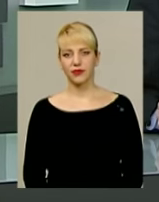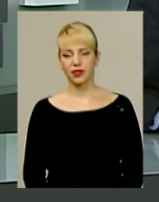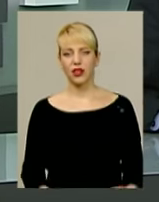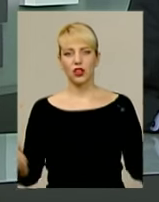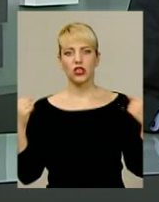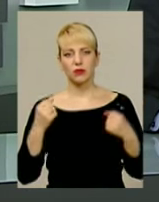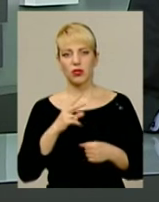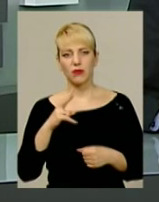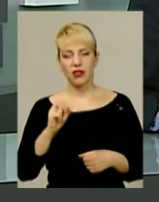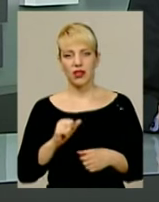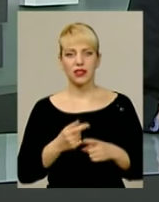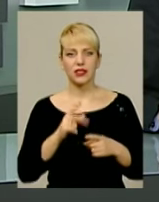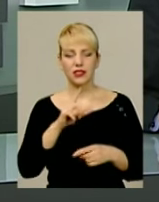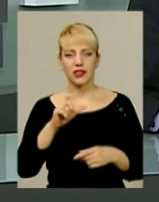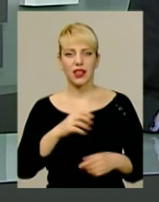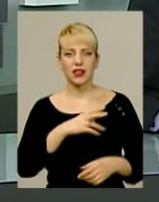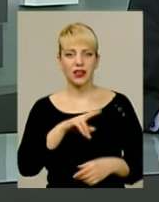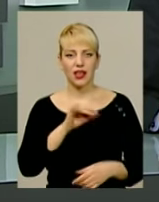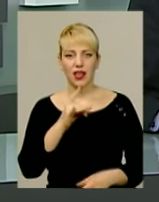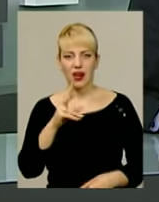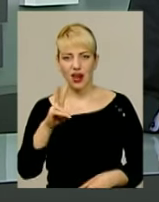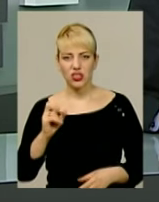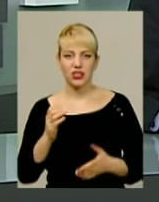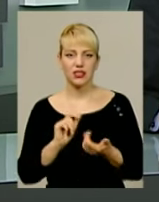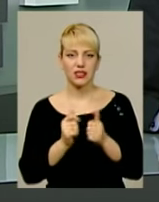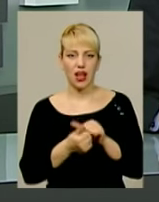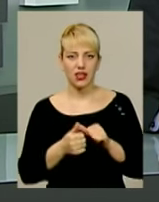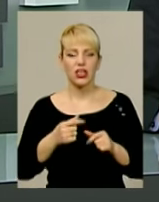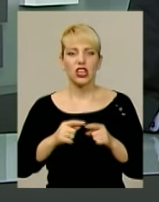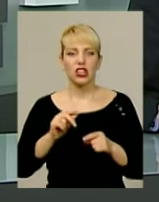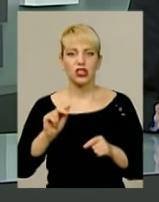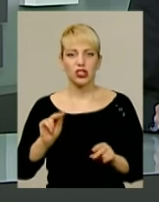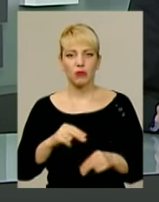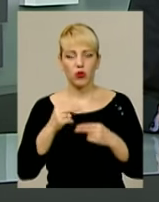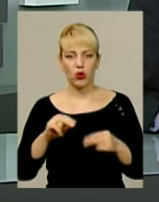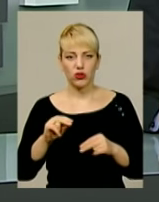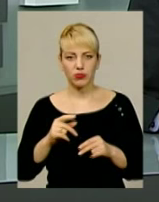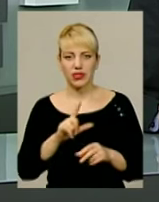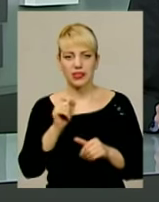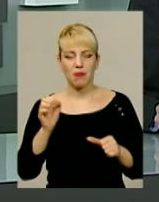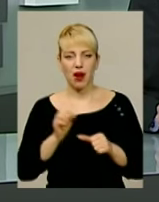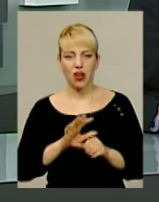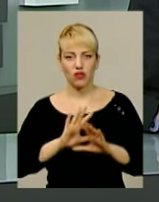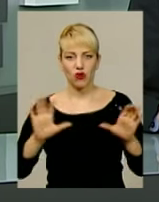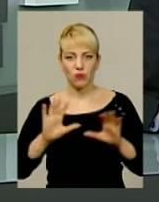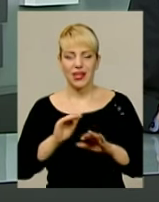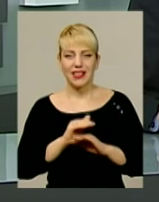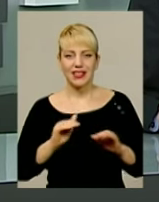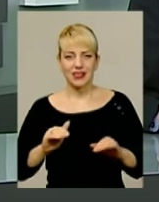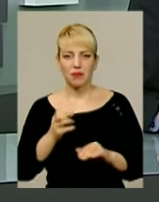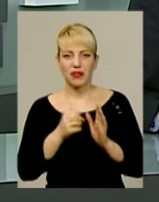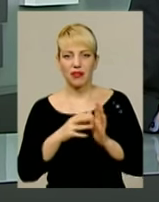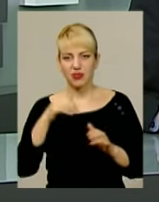Спортсменки-здеражні стали переможцями чемпіонату України з пляжного волейболу серед дівчат до 15 років. У Рівному завершились